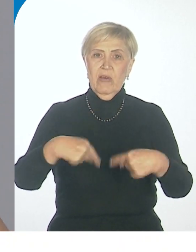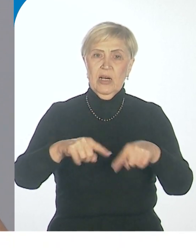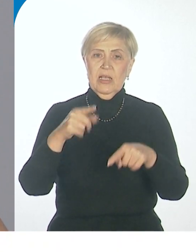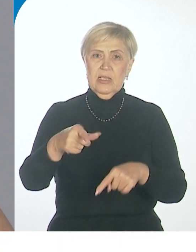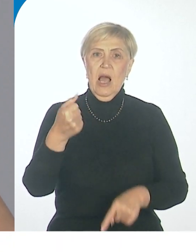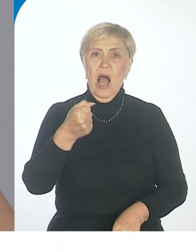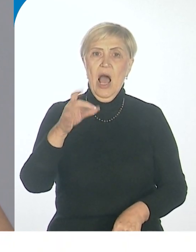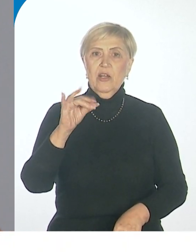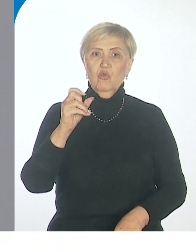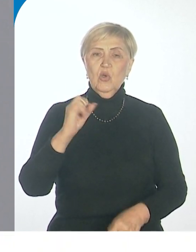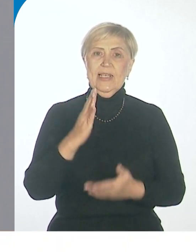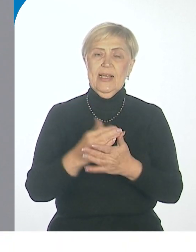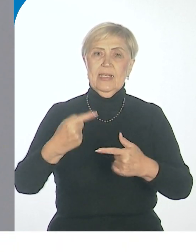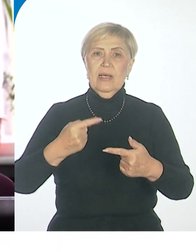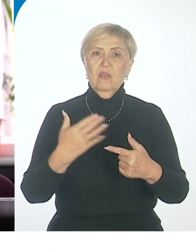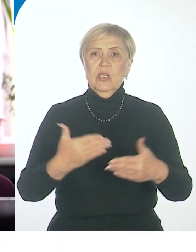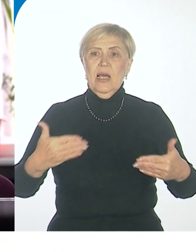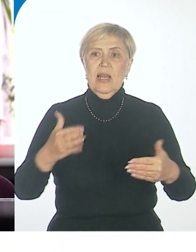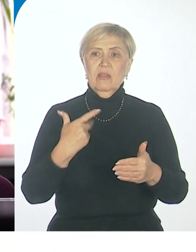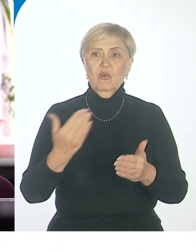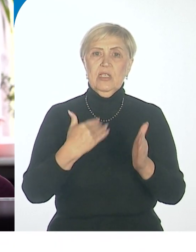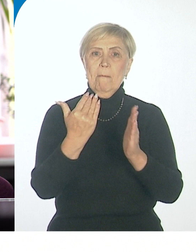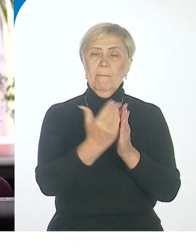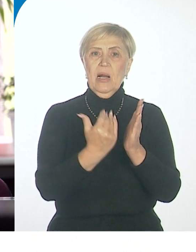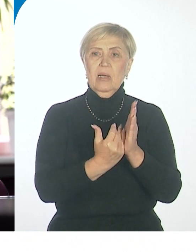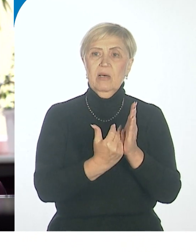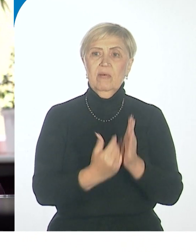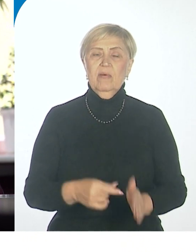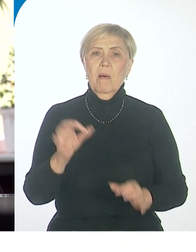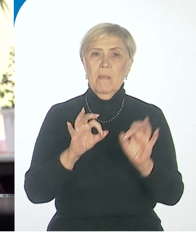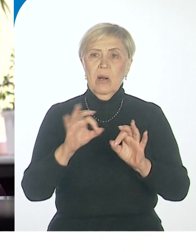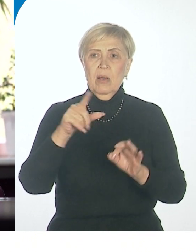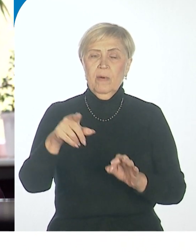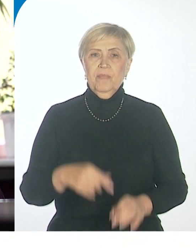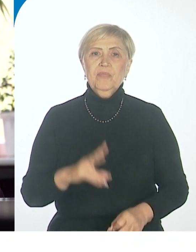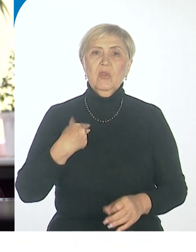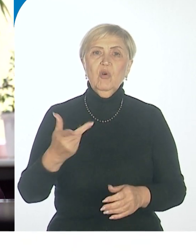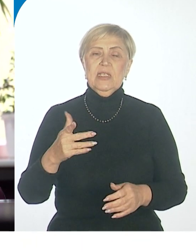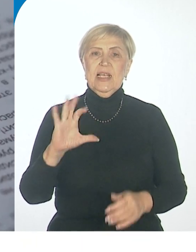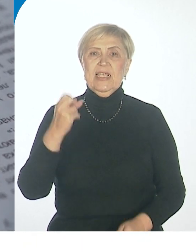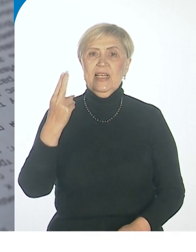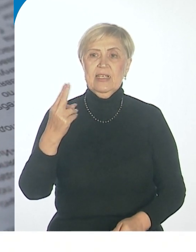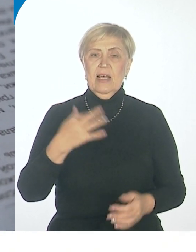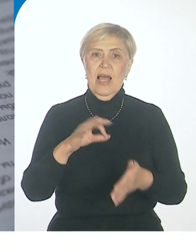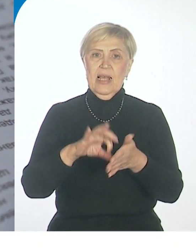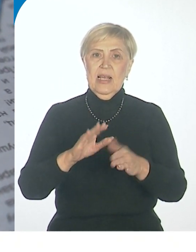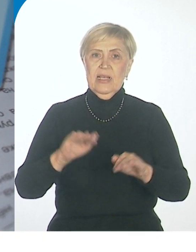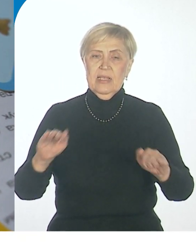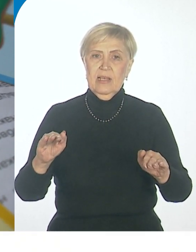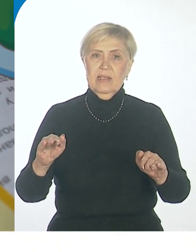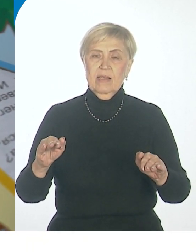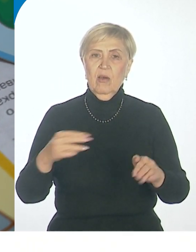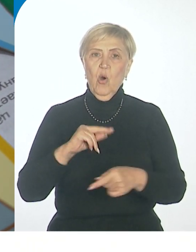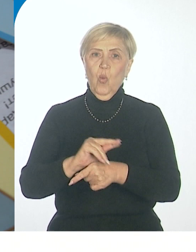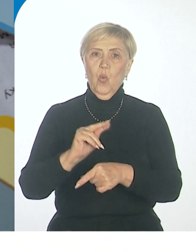существует ряд проектов, которые помогают социализироваться людям с нарушением слуха и их семьям. Например, здесь дети подтягивают свою